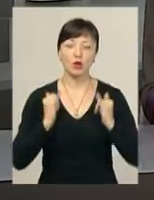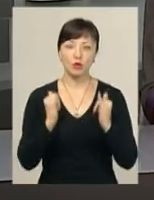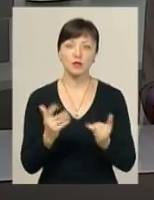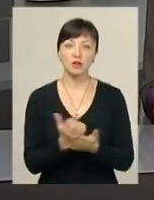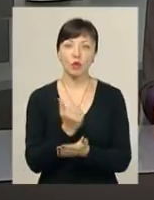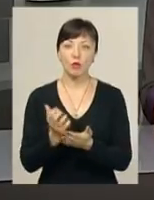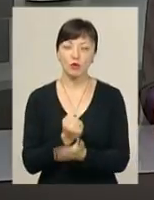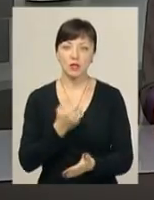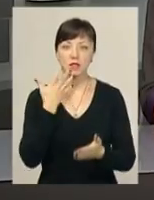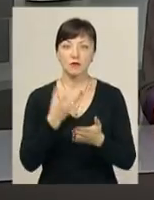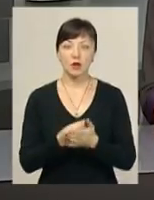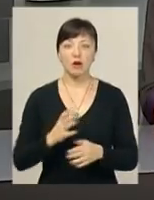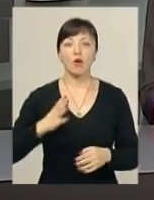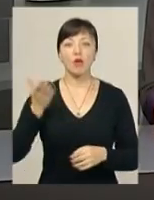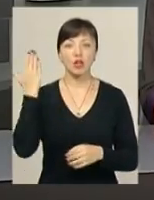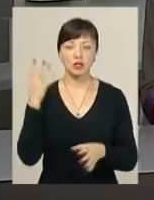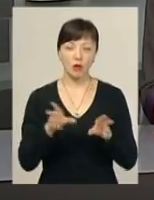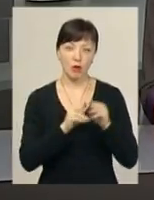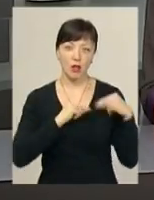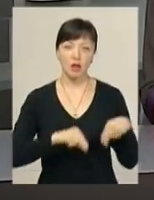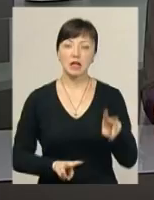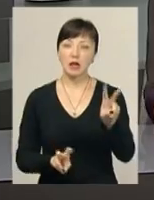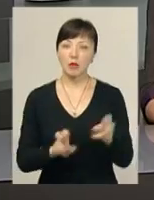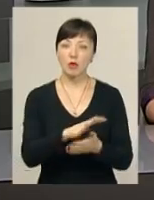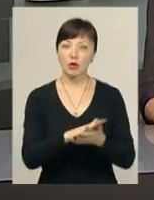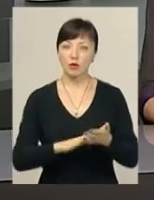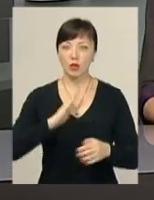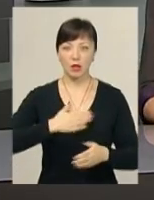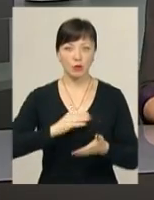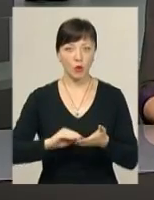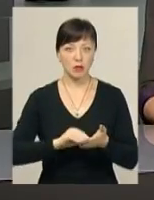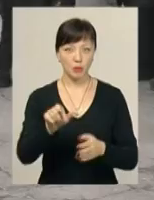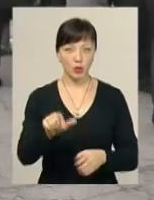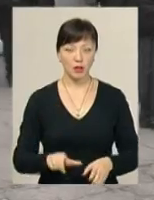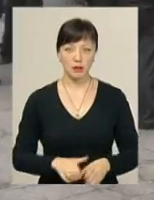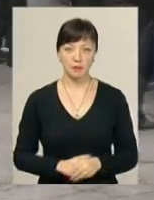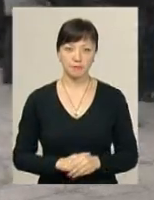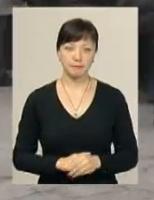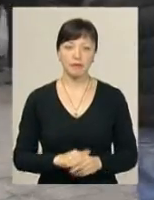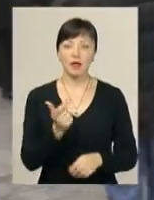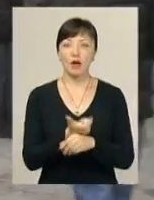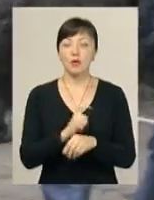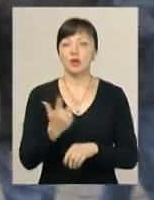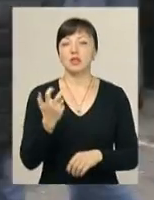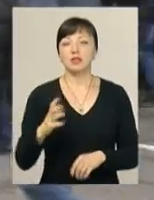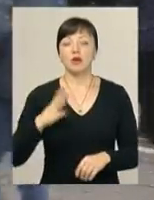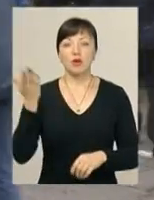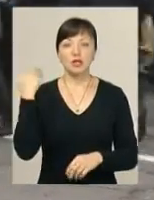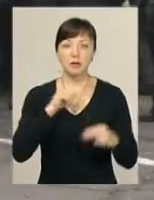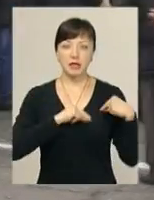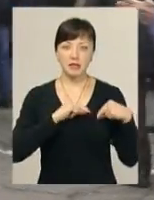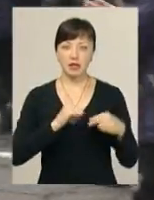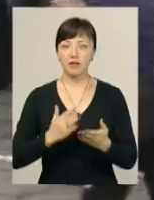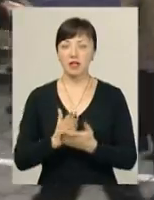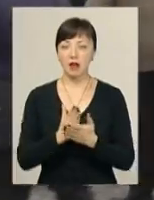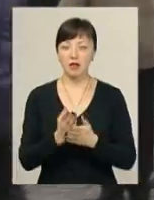здобутки своїх вже колишніх колег. Тему продовжує Надія Драганчук. Понад три сотні колишніх працівників та